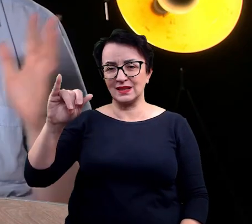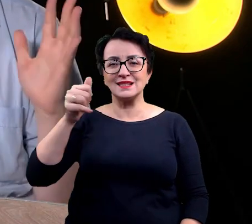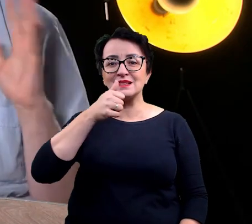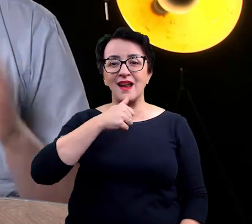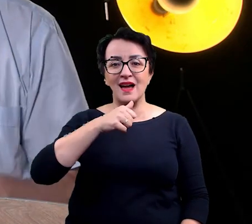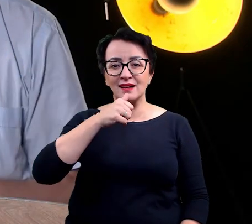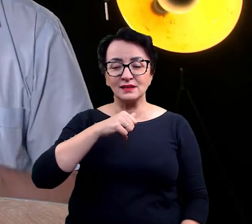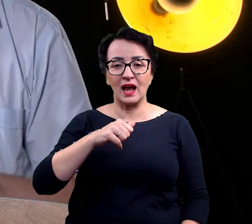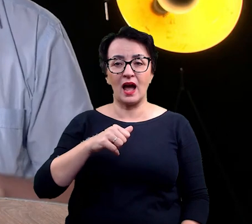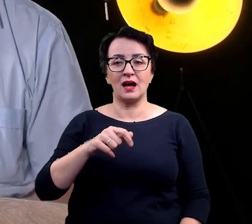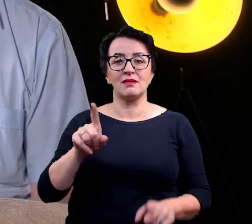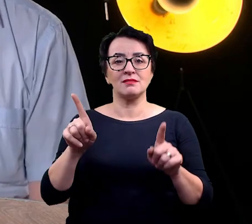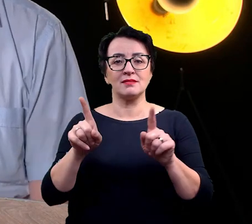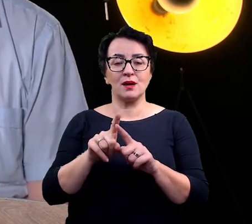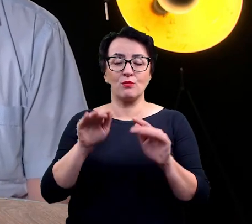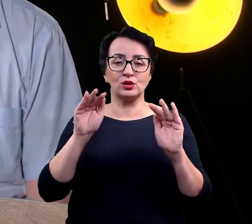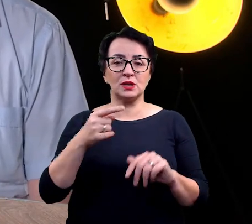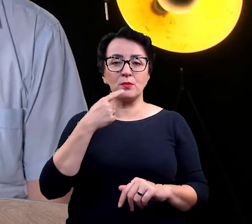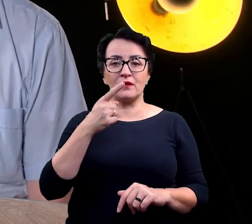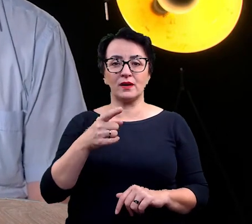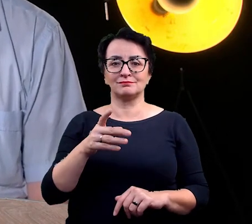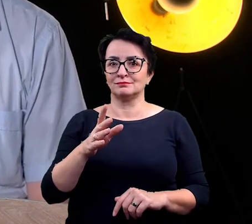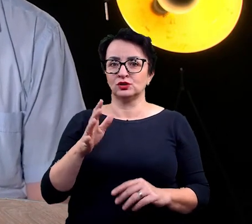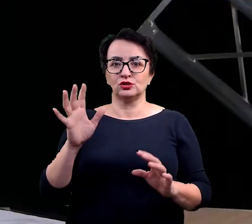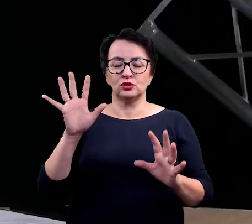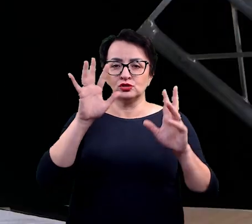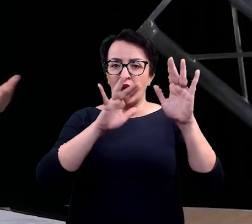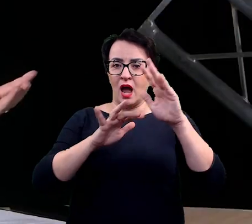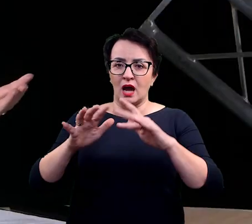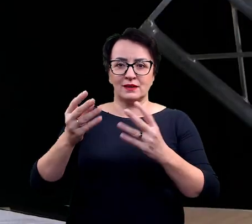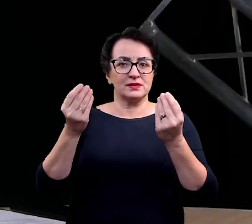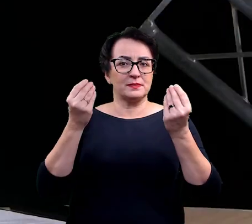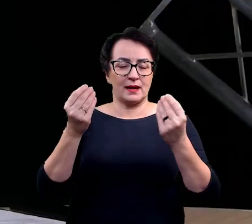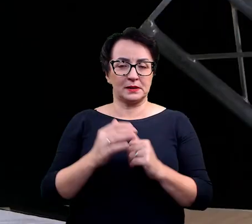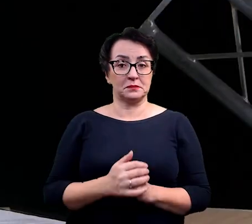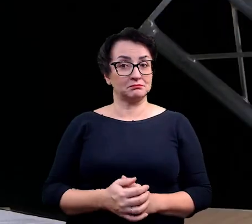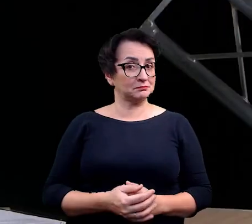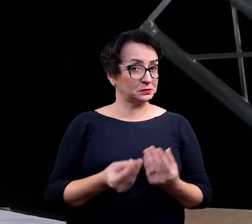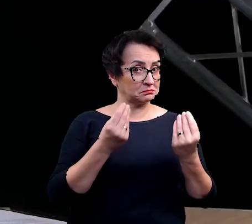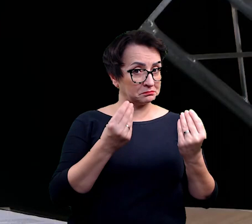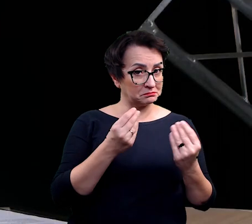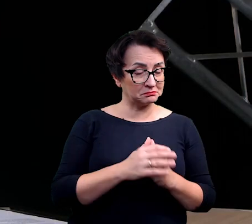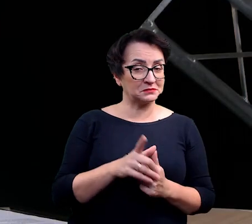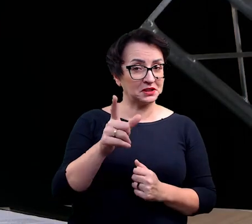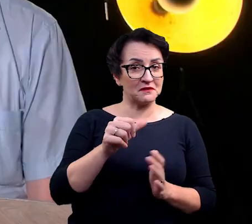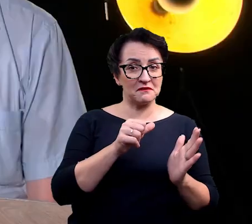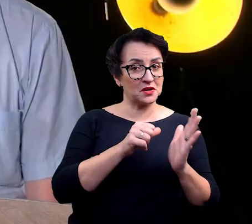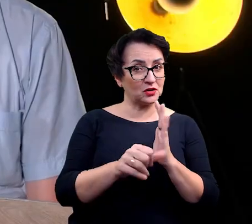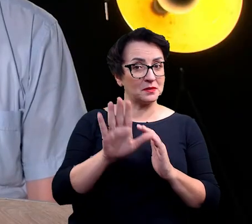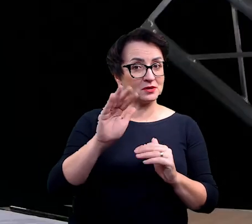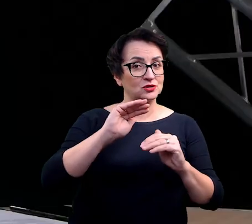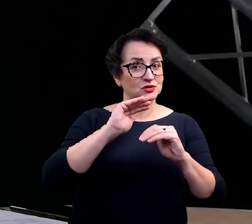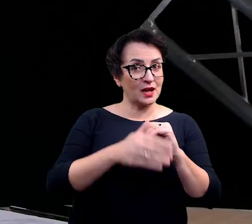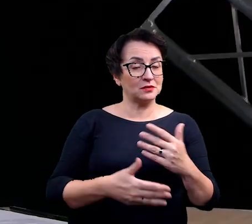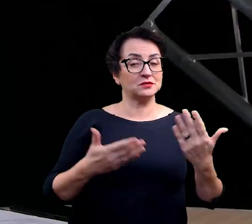To można powiedzieć, że taki mistyczny widok. Ach, cudowne. No i jesteś jednym z nich, który może się pochwalić, że to widział. Mogło podziwiać, tak? Dokładnie.